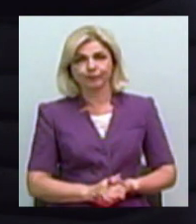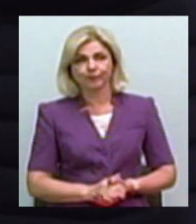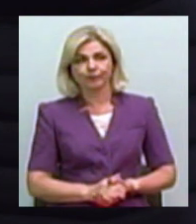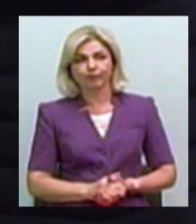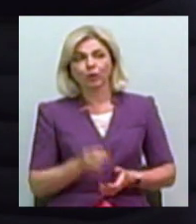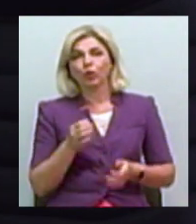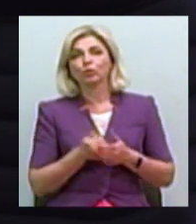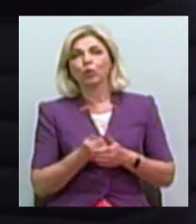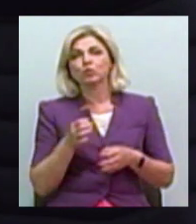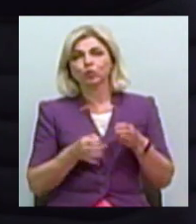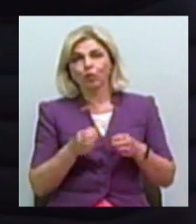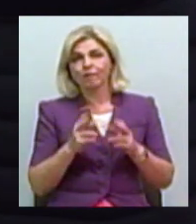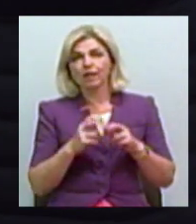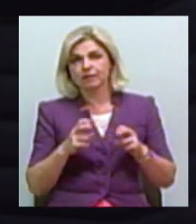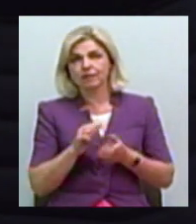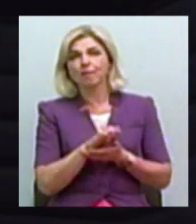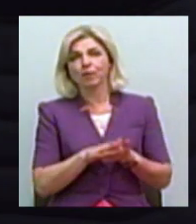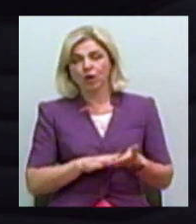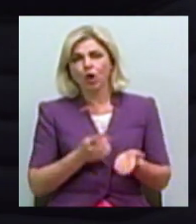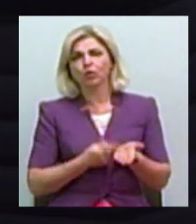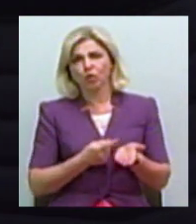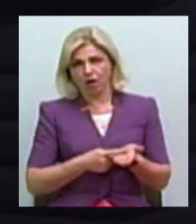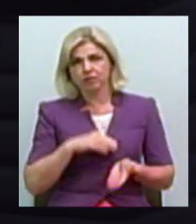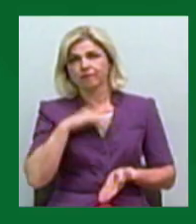Досудове розслідування триває, доказової бази достатньо.